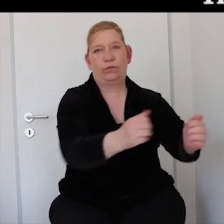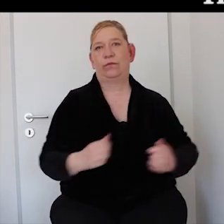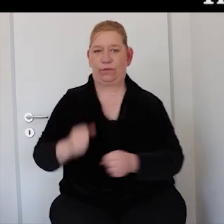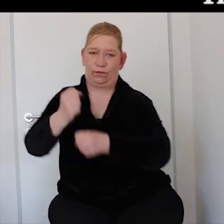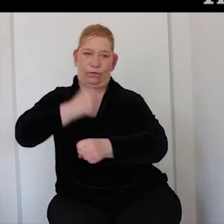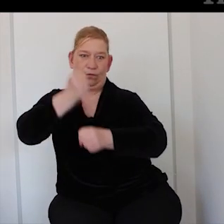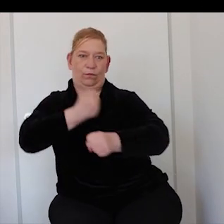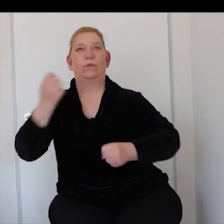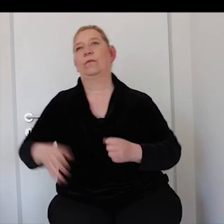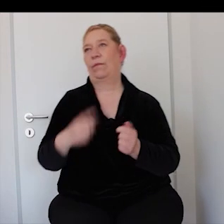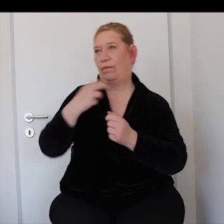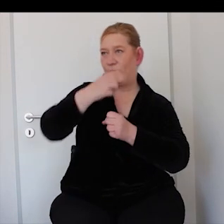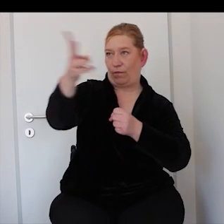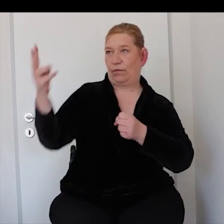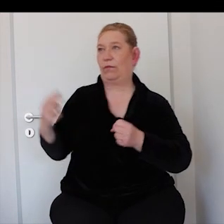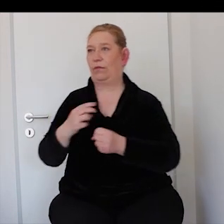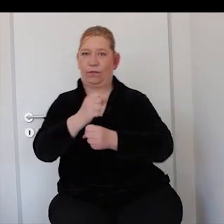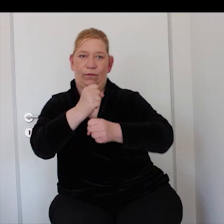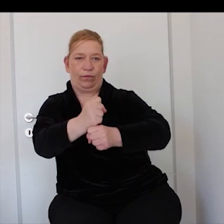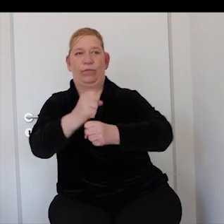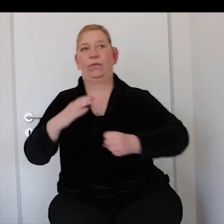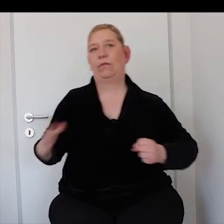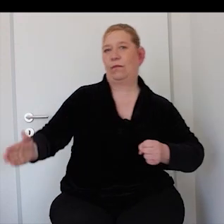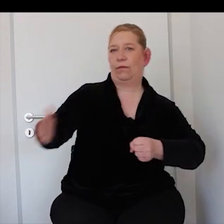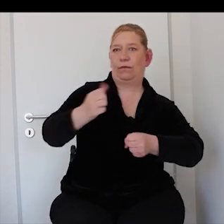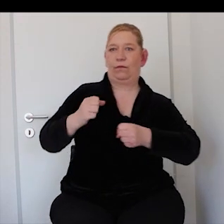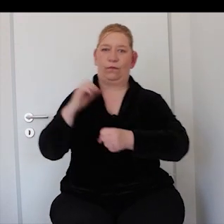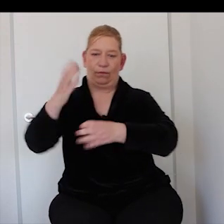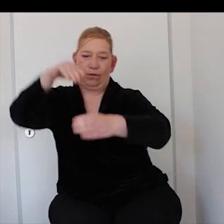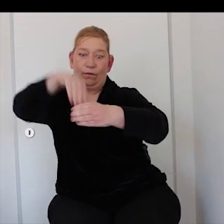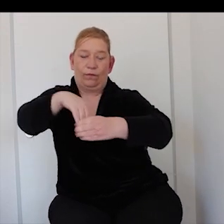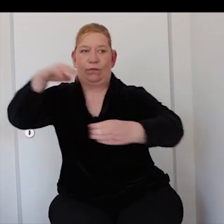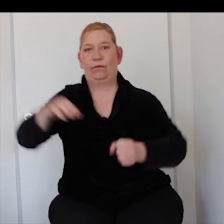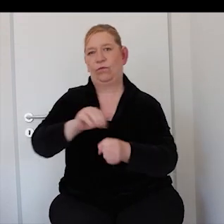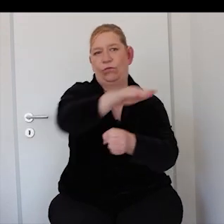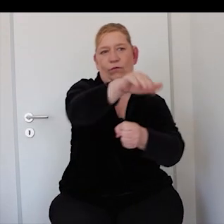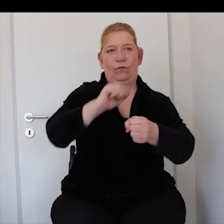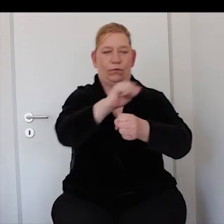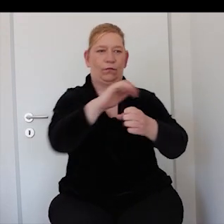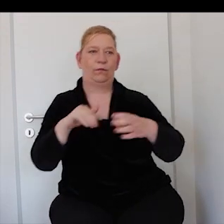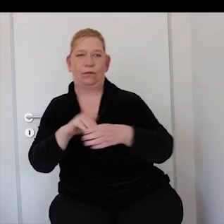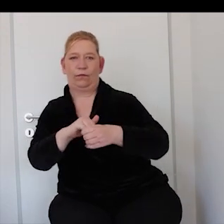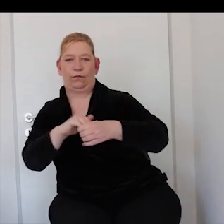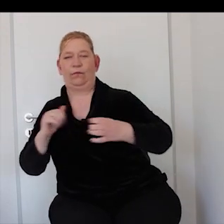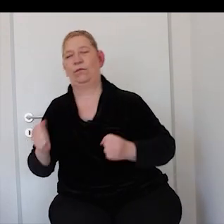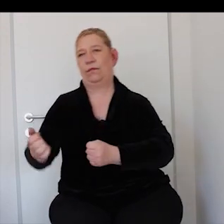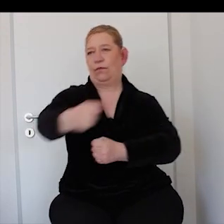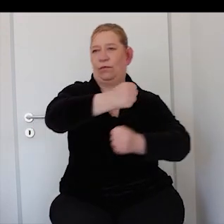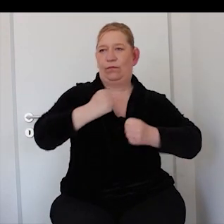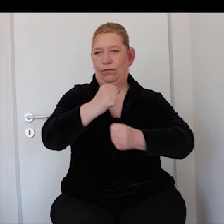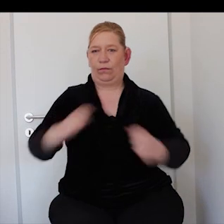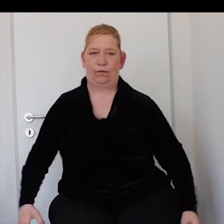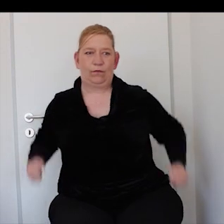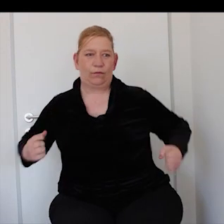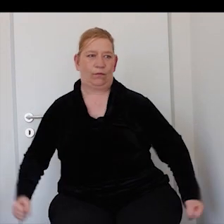die Schule, in die Lehre Pädagogische Aspekte sind berechtigt und erschwerend Den Weg zur Inklusion, er wird nicht leicht, doch ist nicht fern